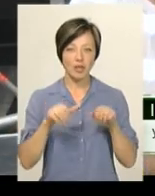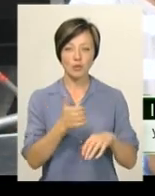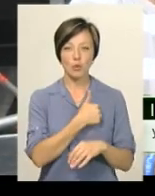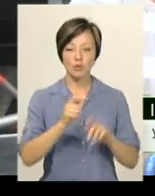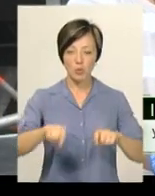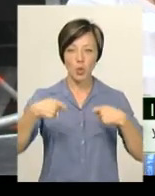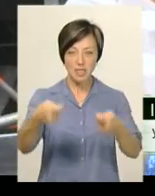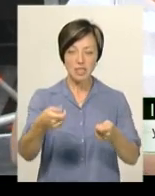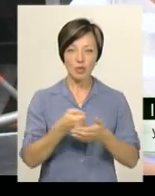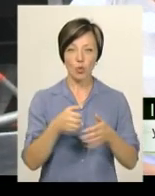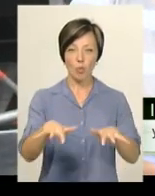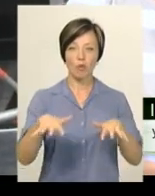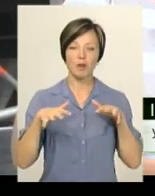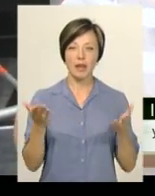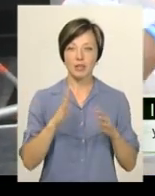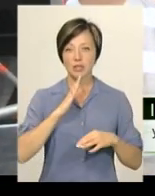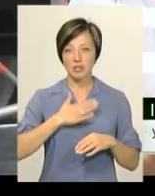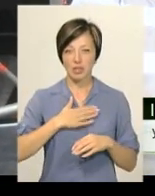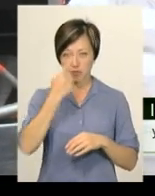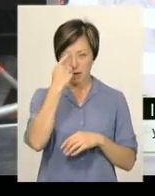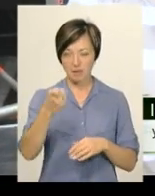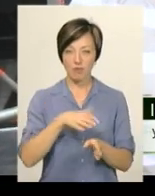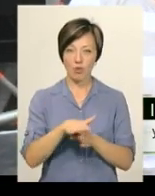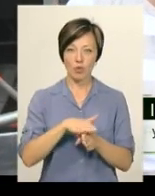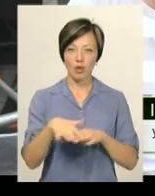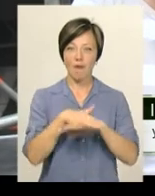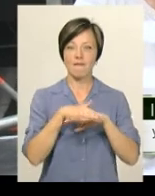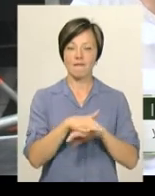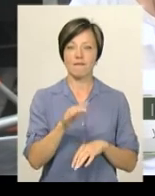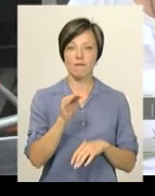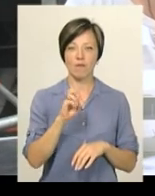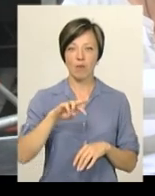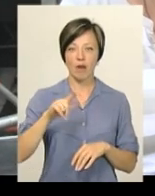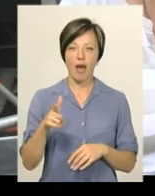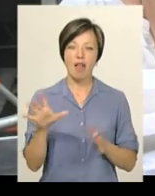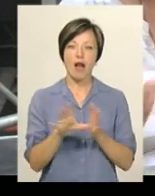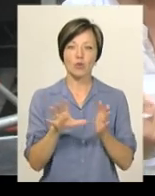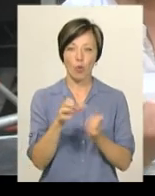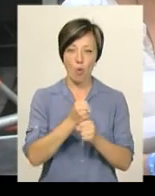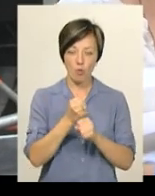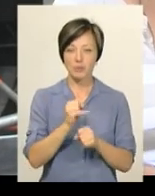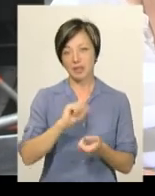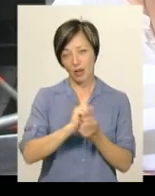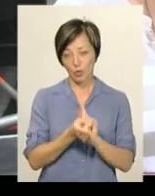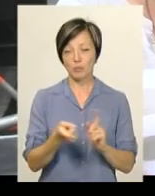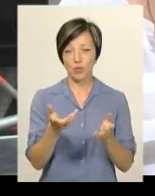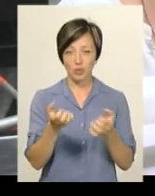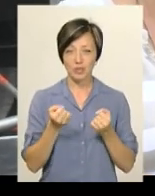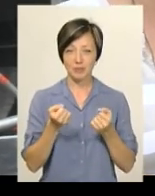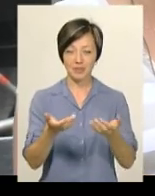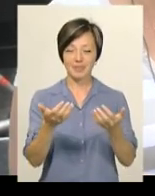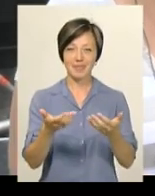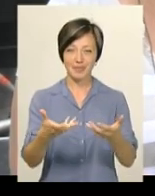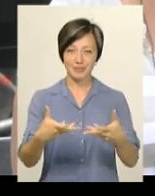донести до публіки якийсь наш меседж. Ми виконуємо фольк в обробці електронній і натомість отримати від них